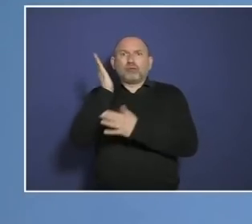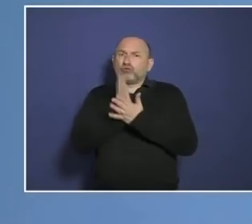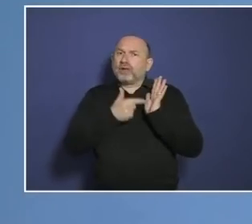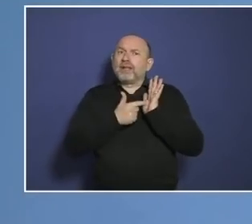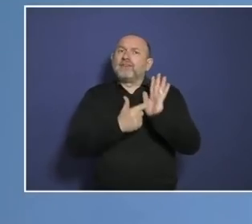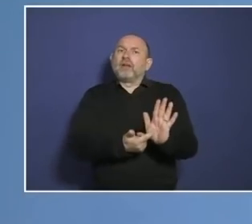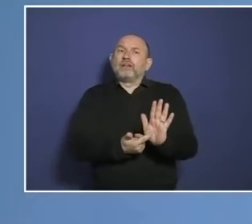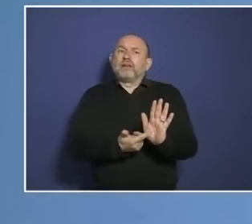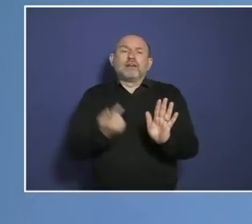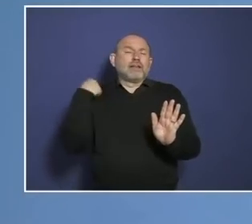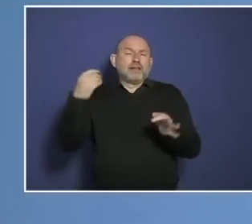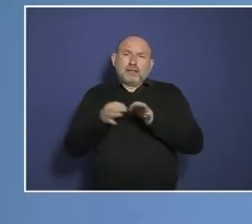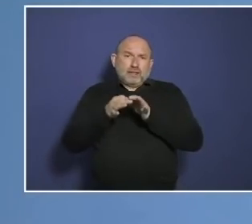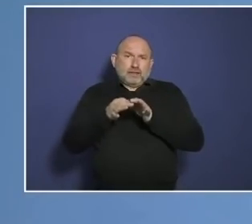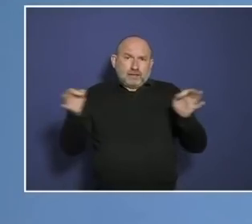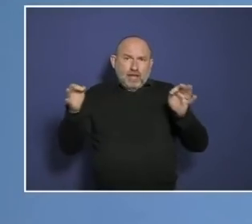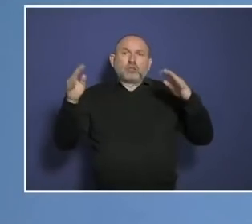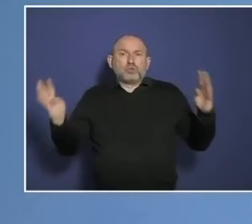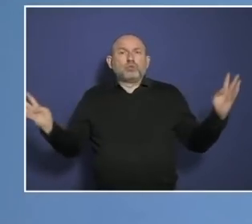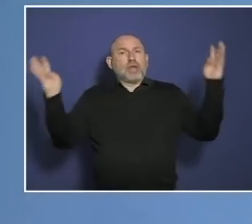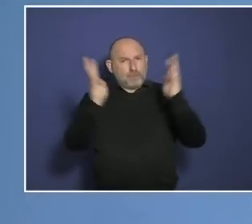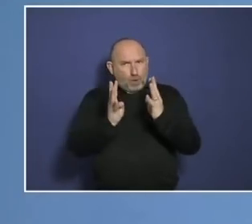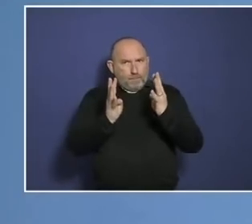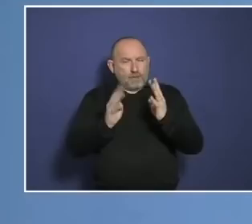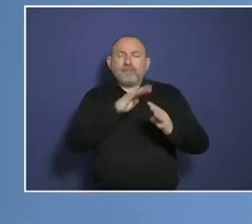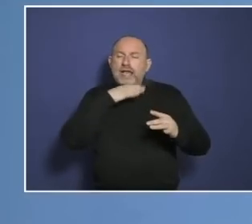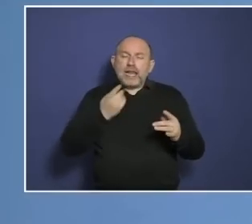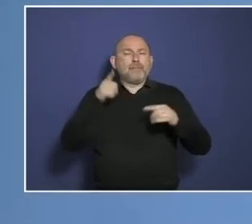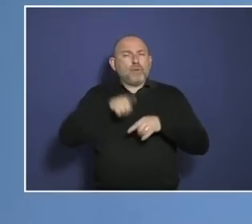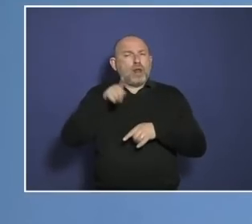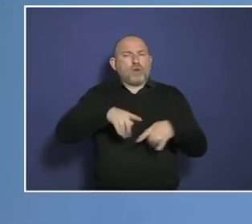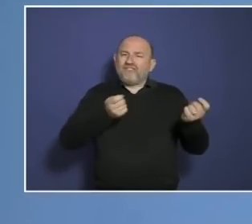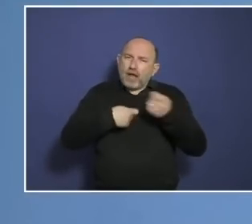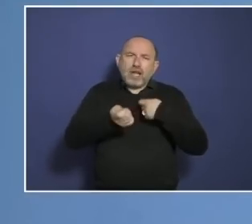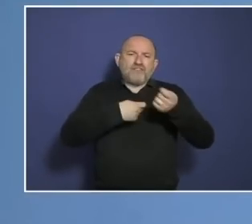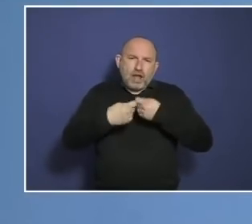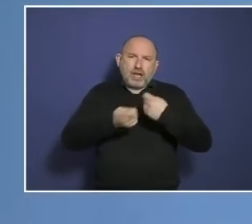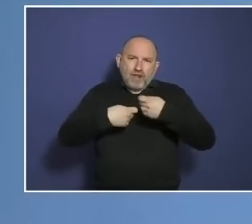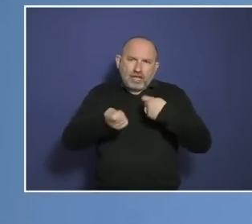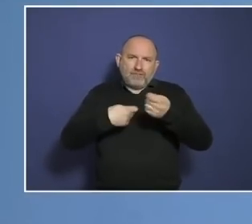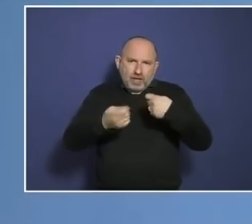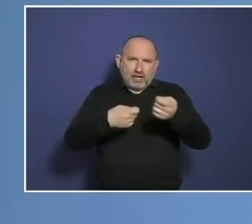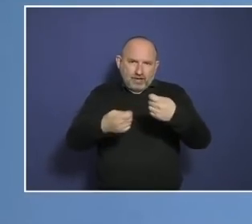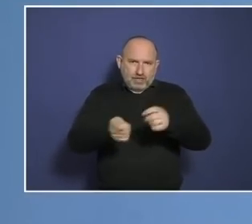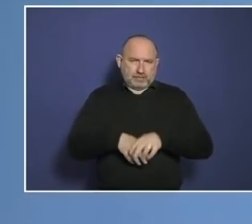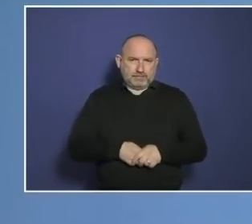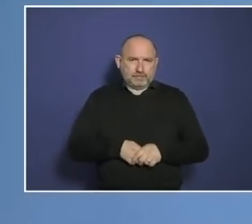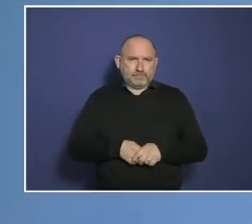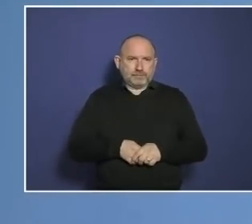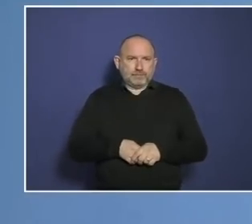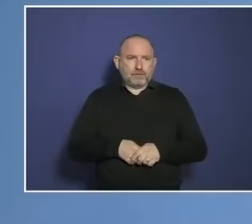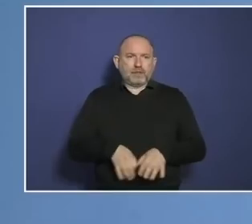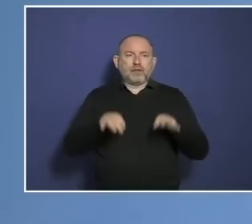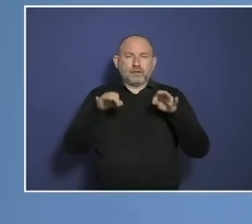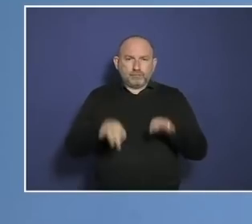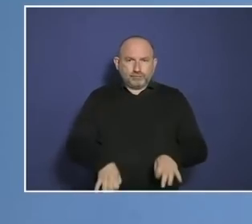gestern der Tag war, wo wir zusammenkommen. Wir haben ja über Monate hinweg verhandelt. Jetzt geht wieder die gleiche Leier los. Ich erspare sie Ihnen